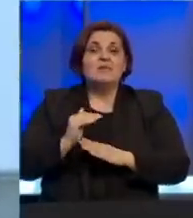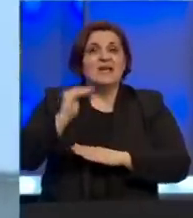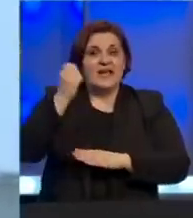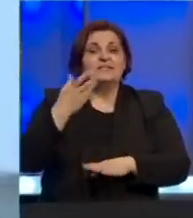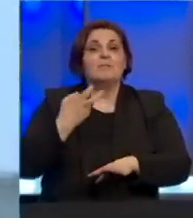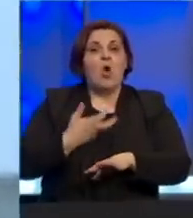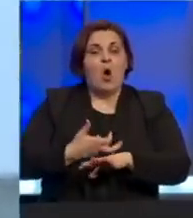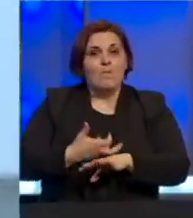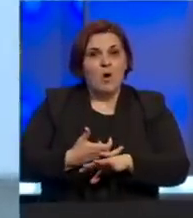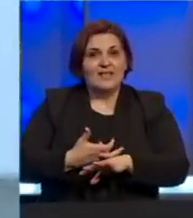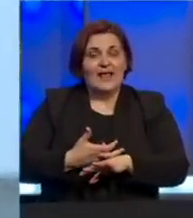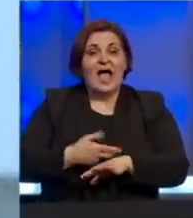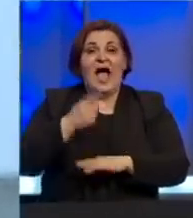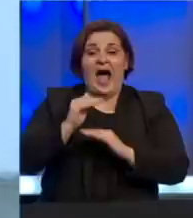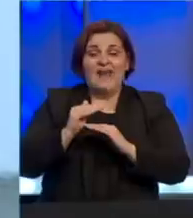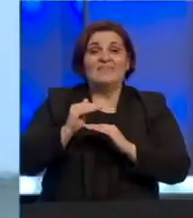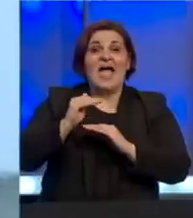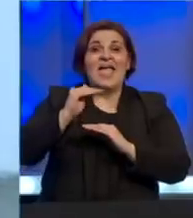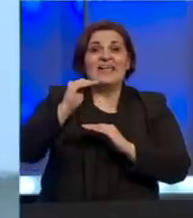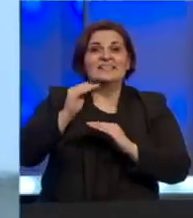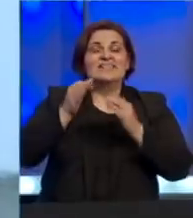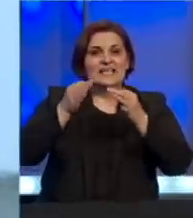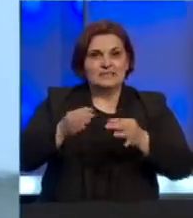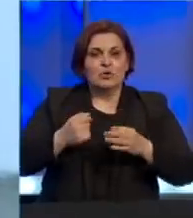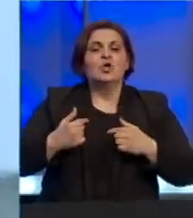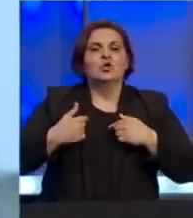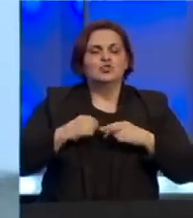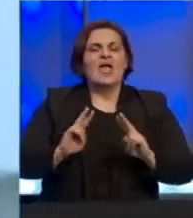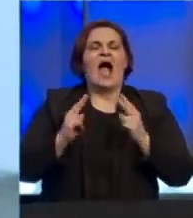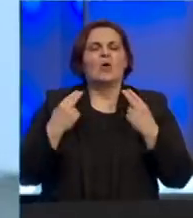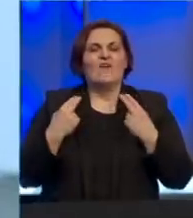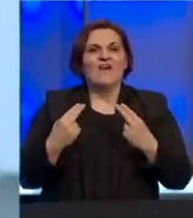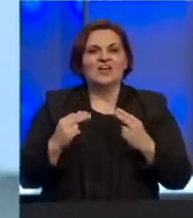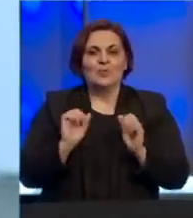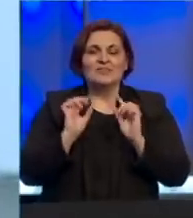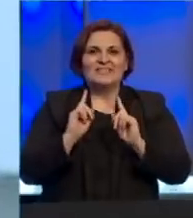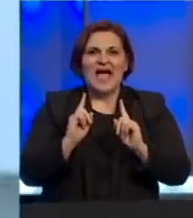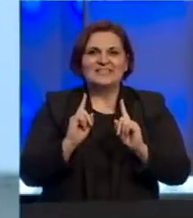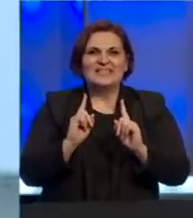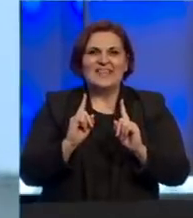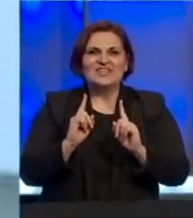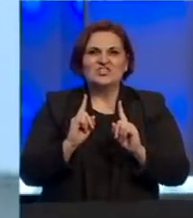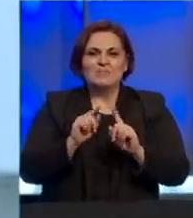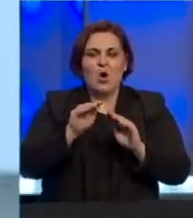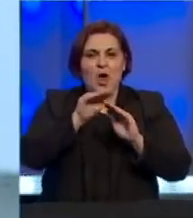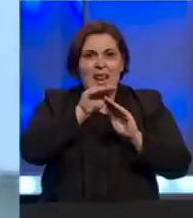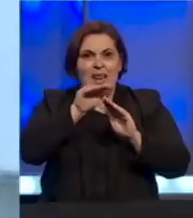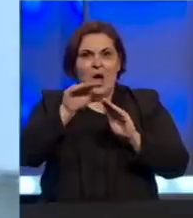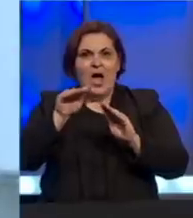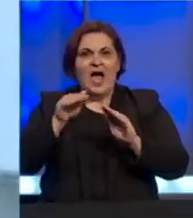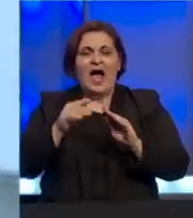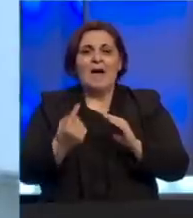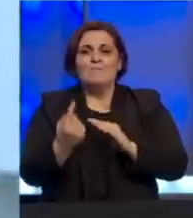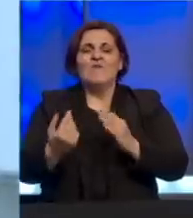oboljelih, ali taj rast je izuzetno spor, što je nama jako bitno da zadržimo, tako kažemo, brzinu novih